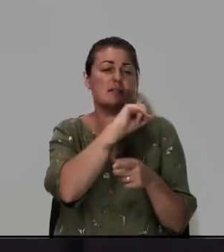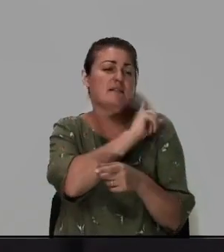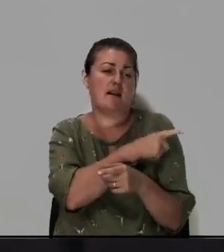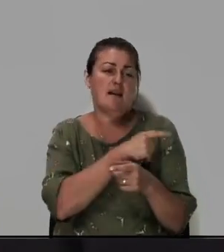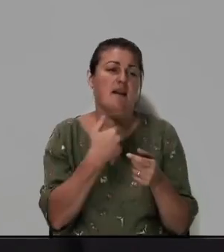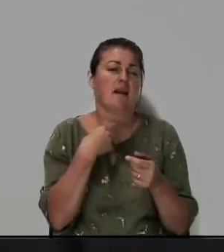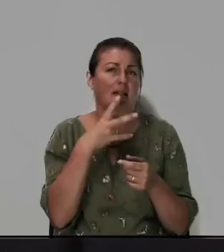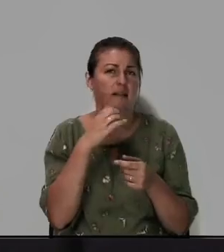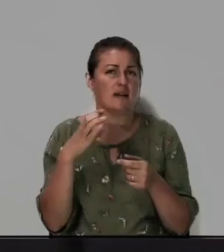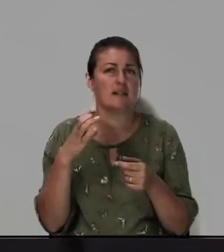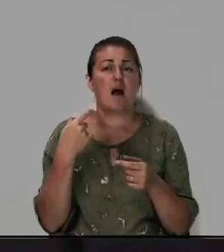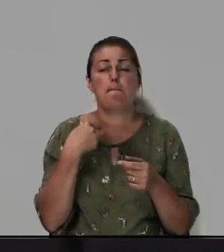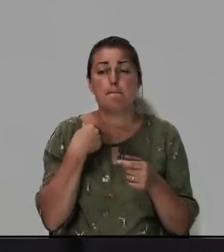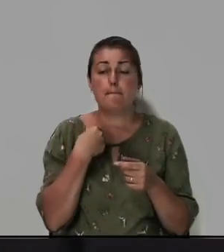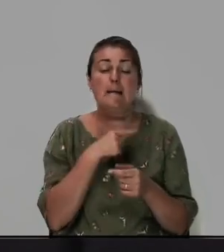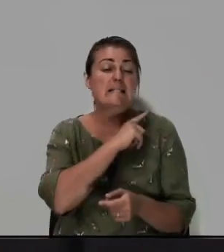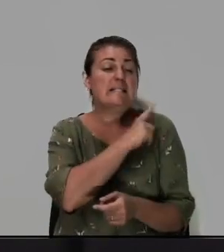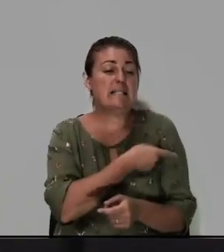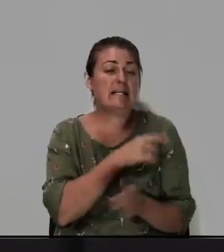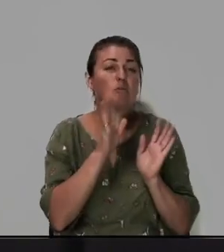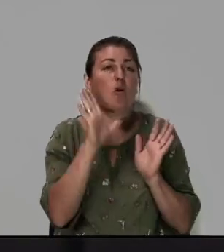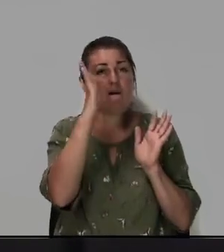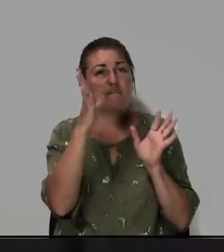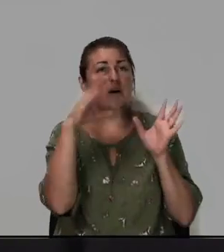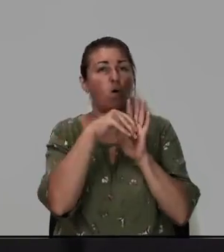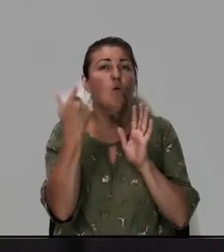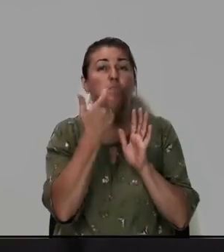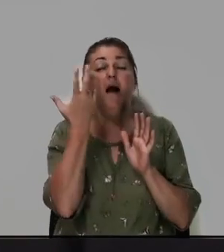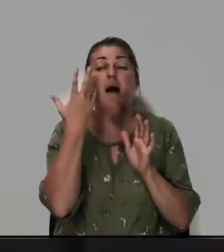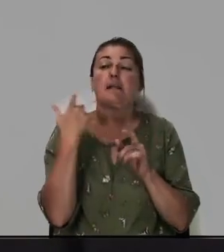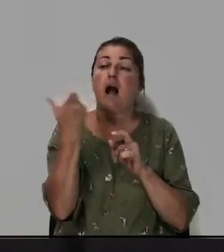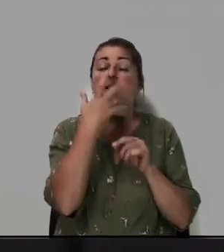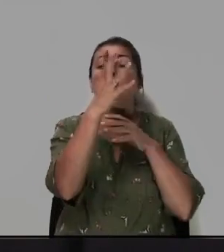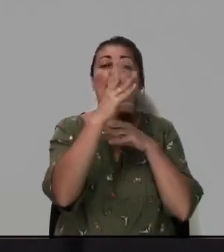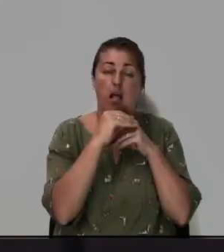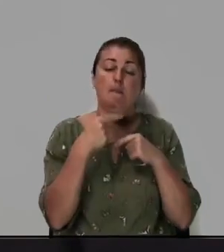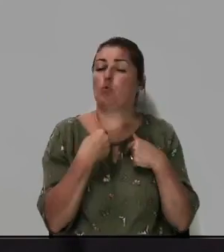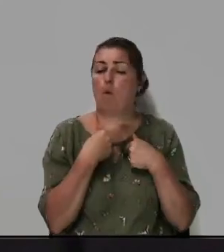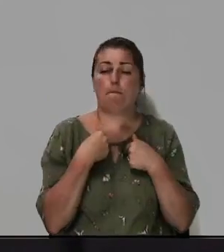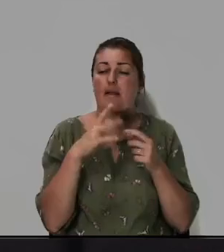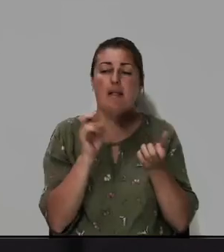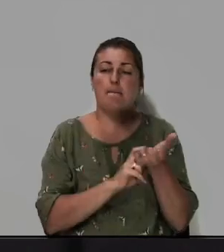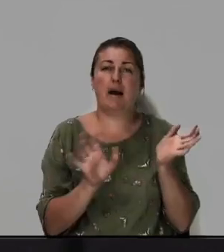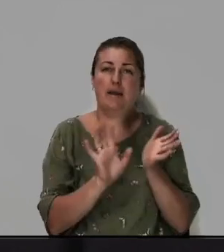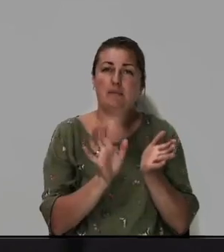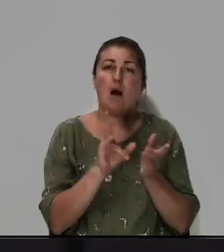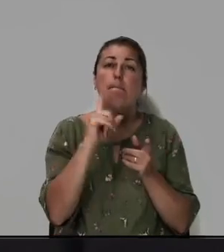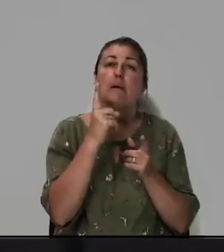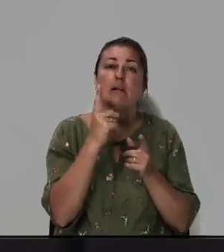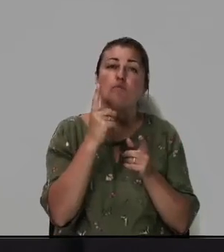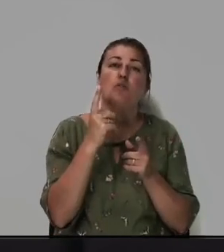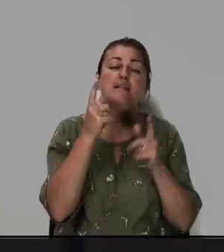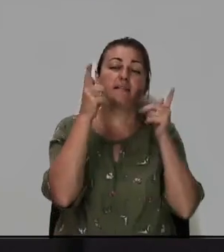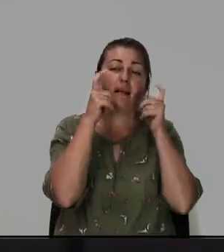мы сильны в Господе только когда Господь с нами то мы не боимся потому что